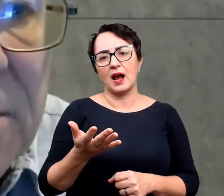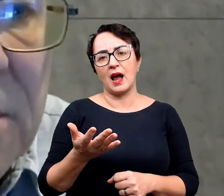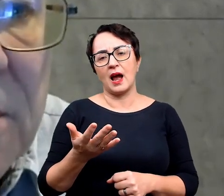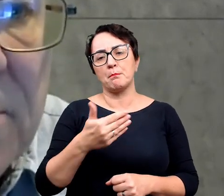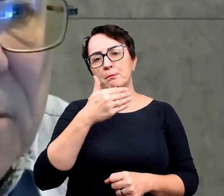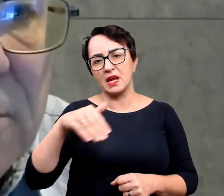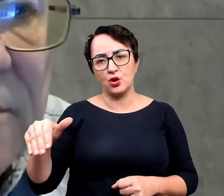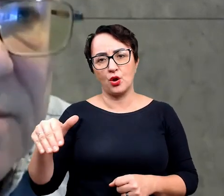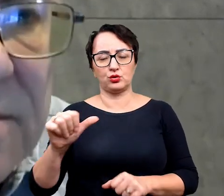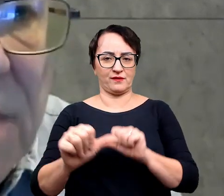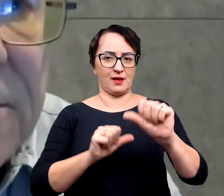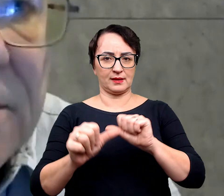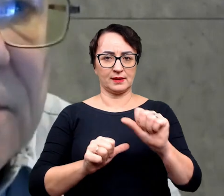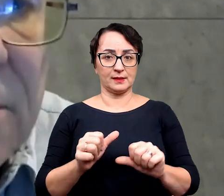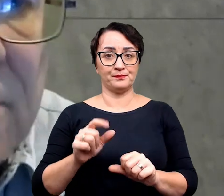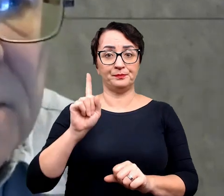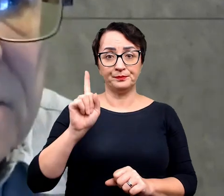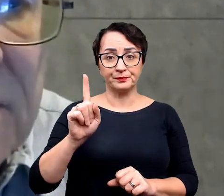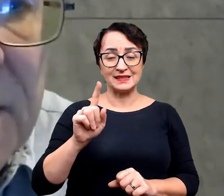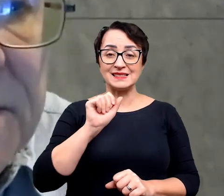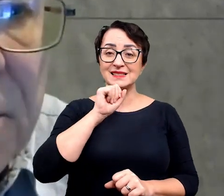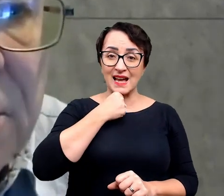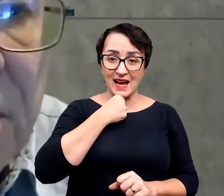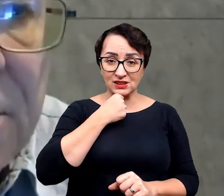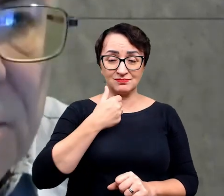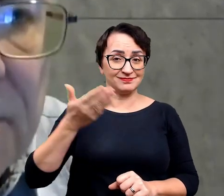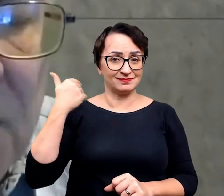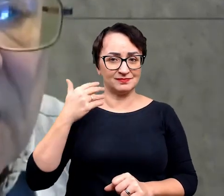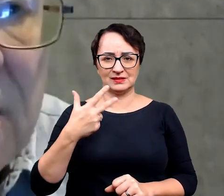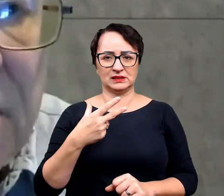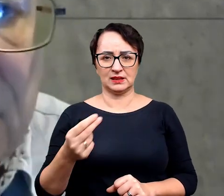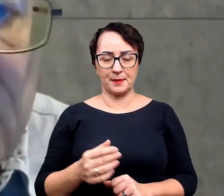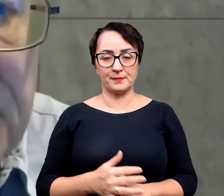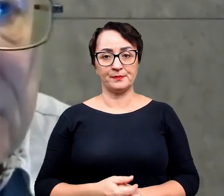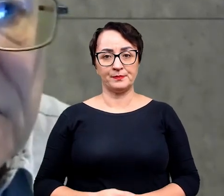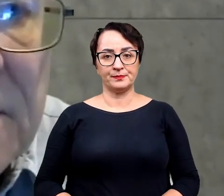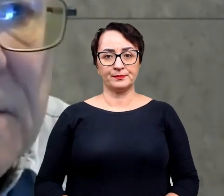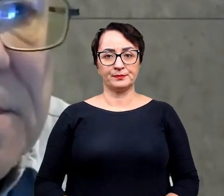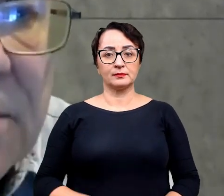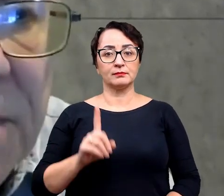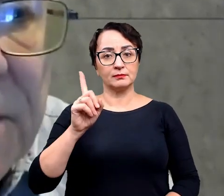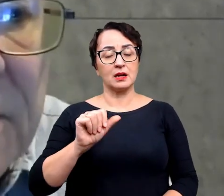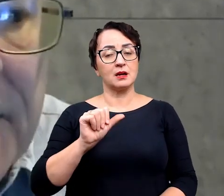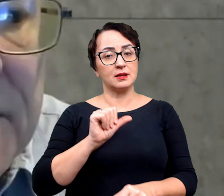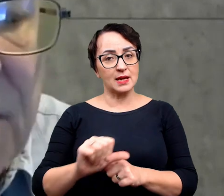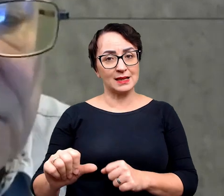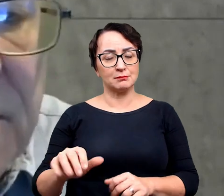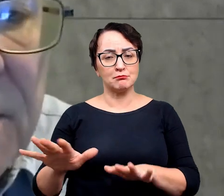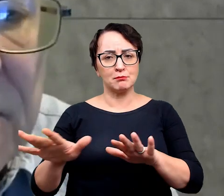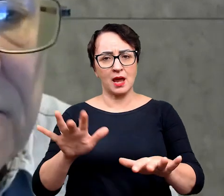jedynie kilka milionów lat, natomiast te starsze raczej nie. Natomiast są takie